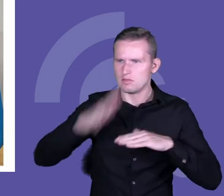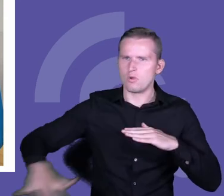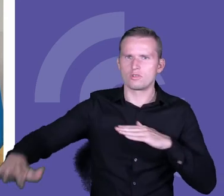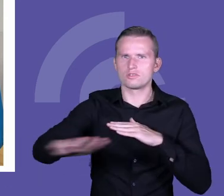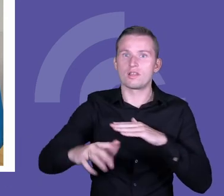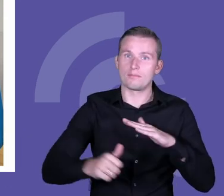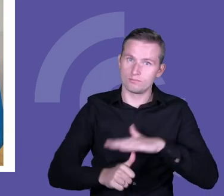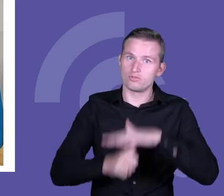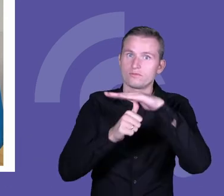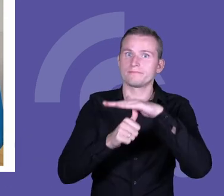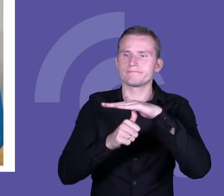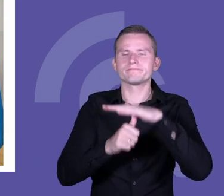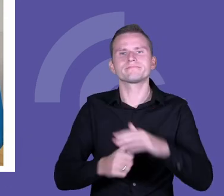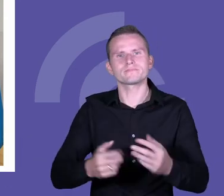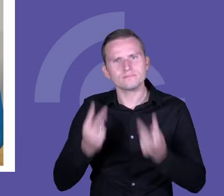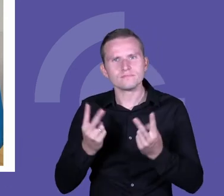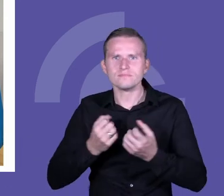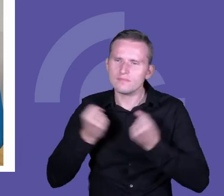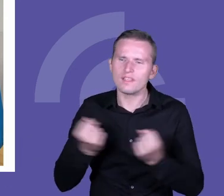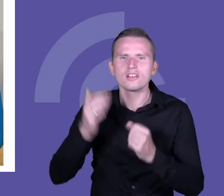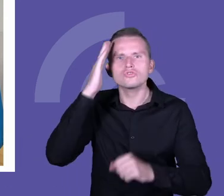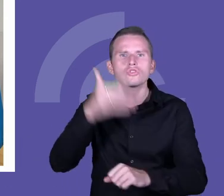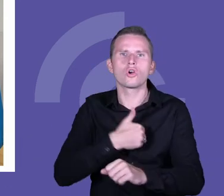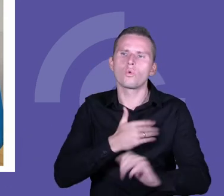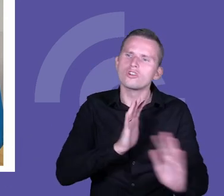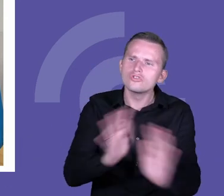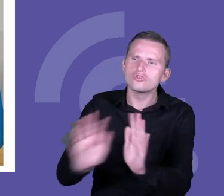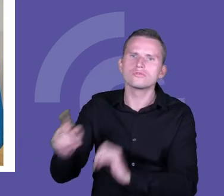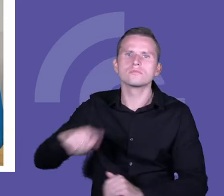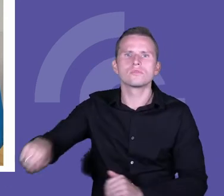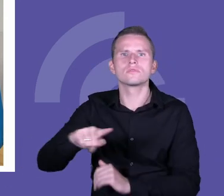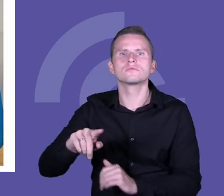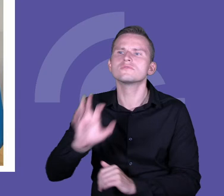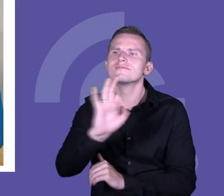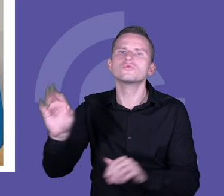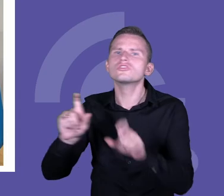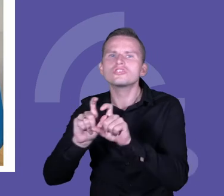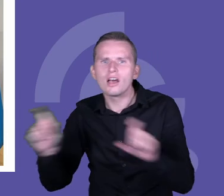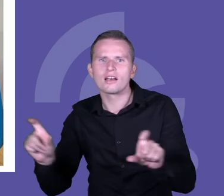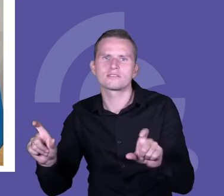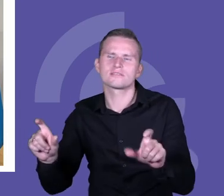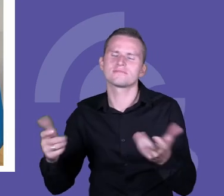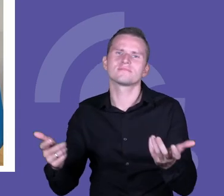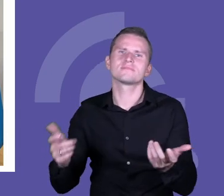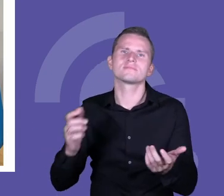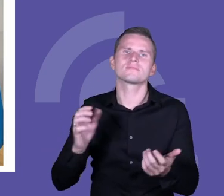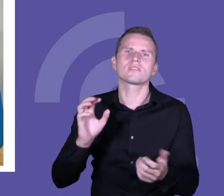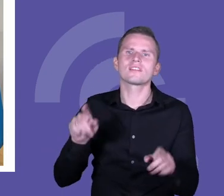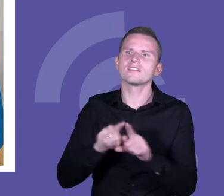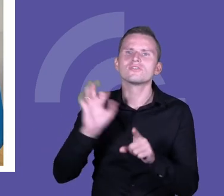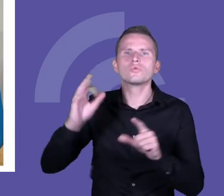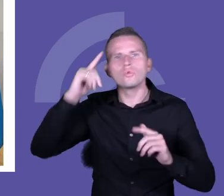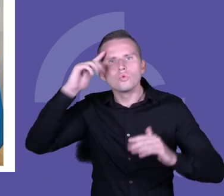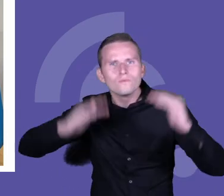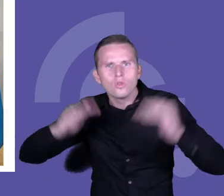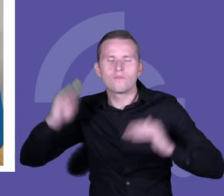w szkole zadbać o czas ludzi, żeby zadbać o pewien balans, żeby przyjrzeć się temu, z czego możemy